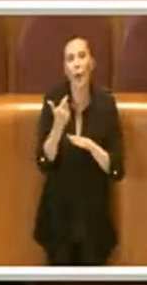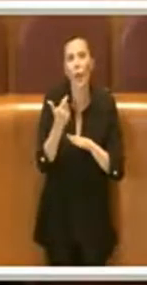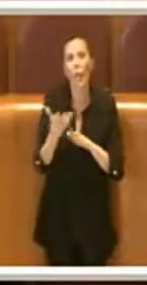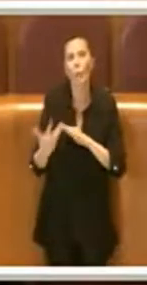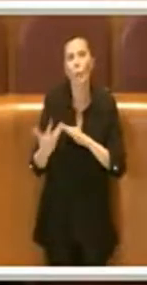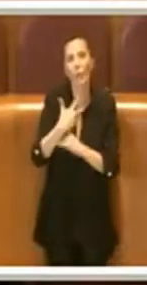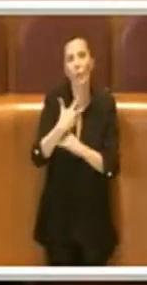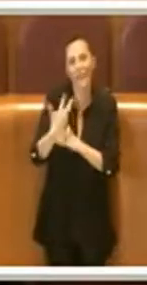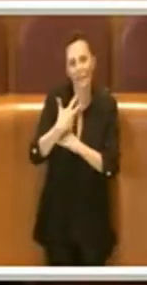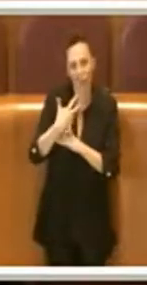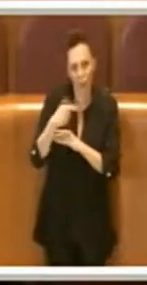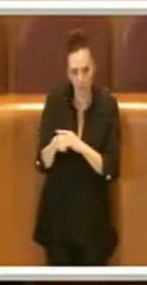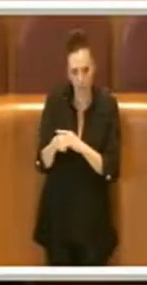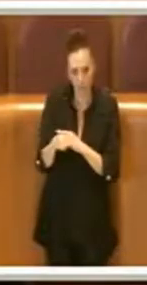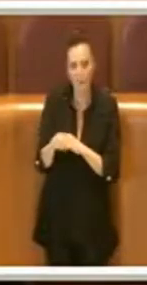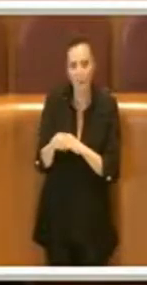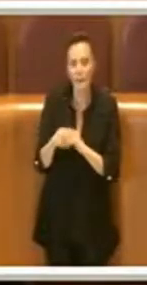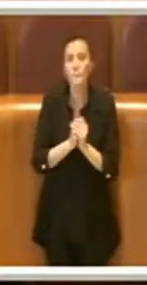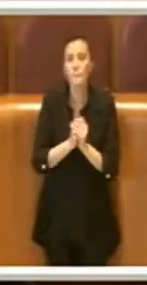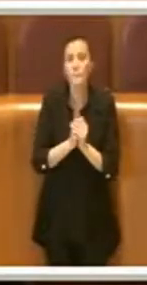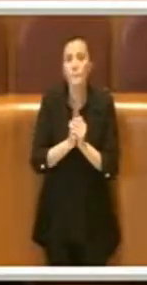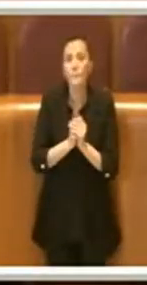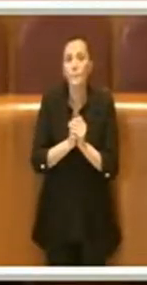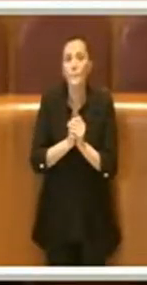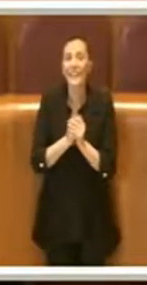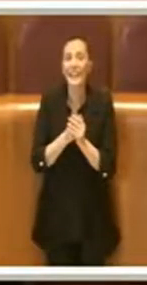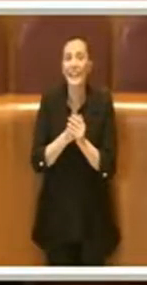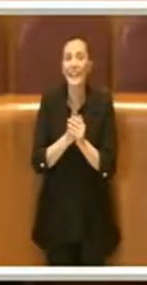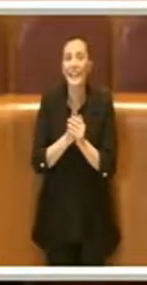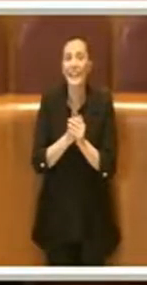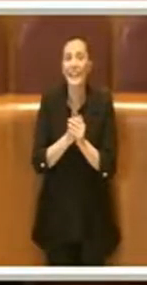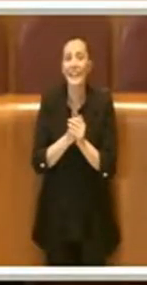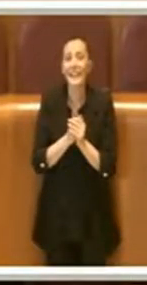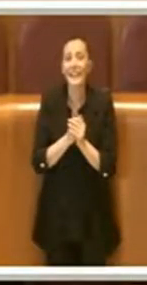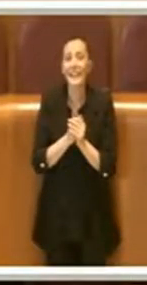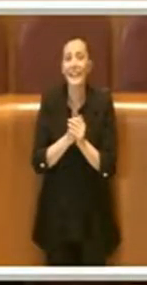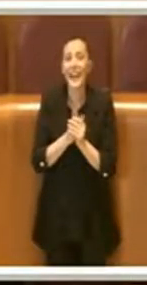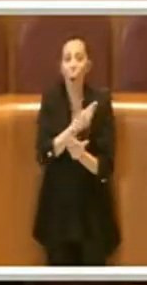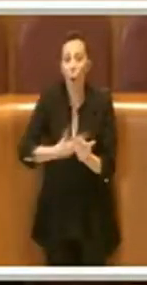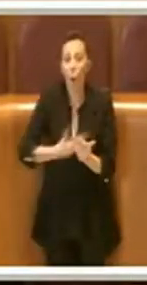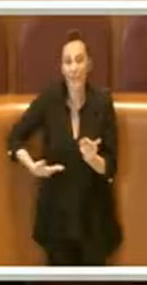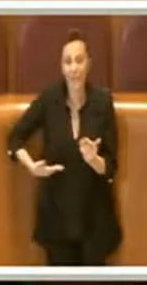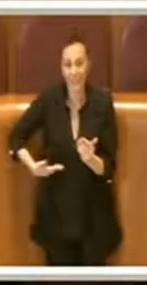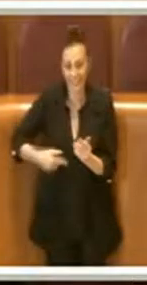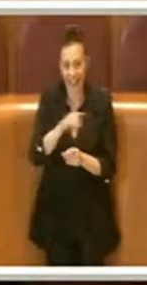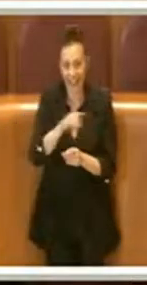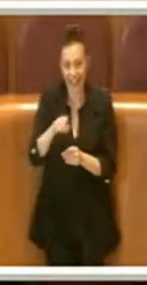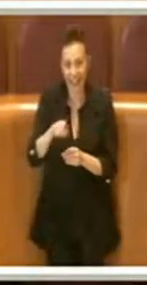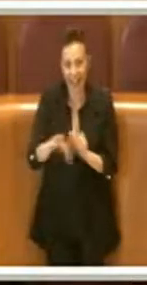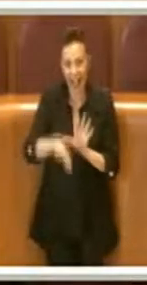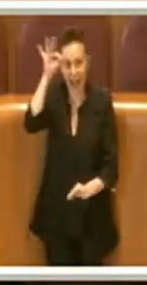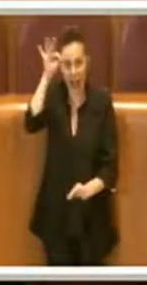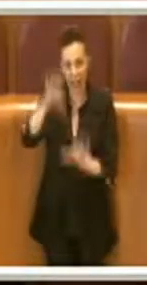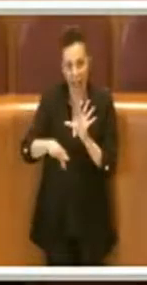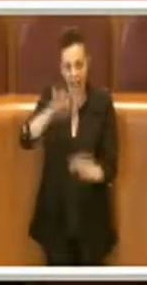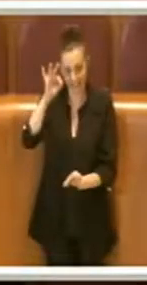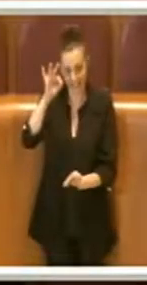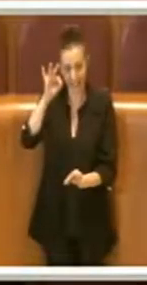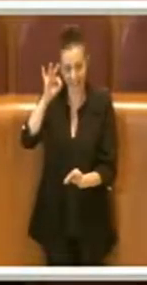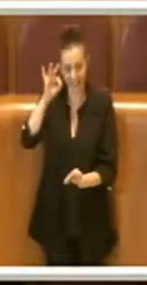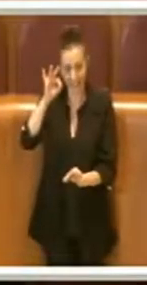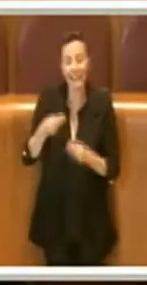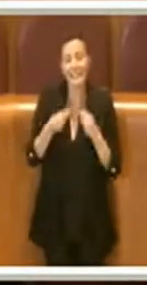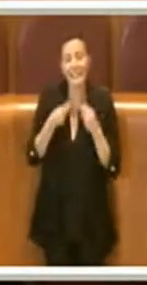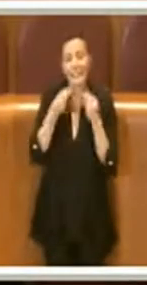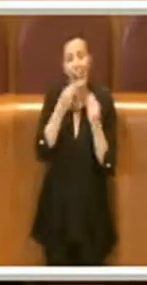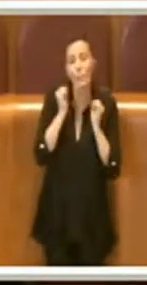responsabilità, ripeto, il negare la possibilità a dei consiglieri eletti di poter partecipare a un'assemblea